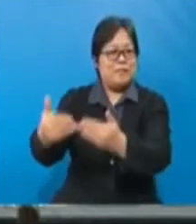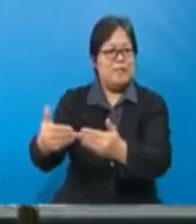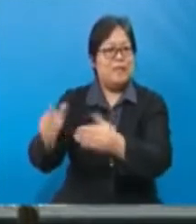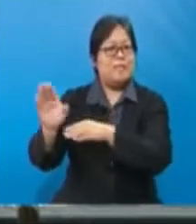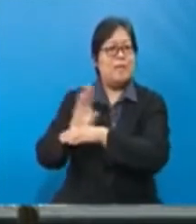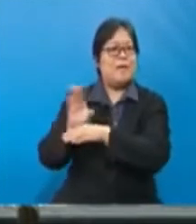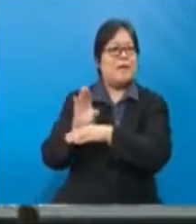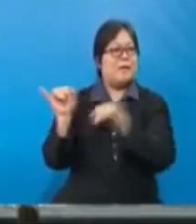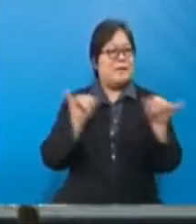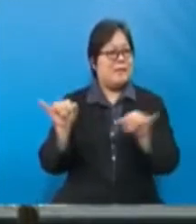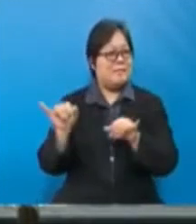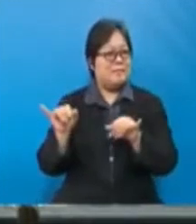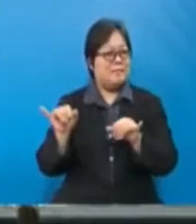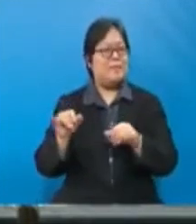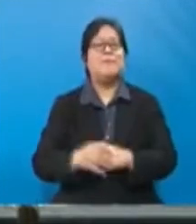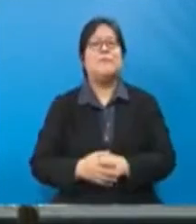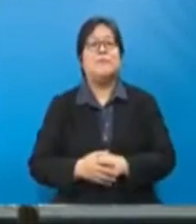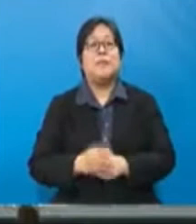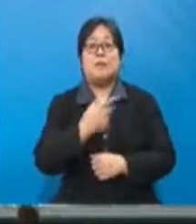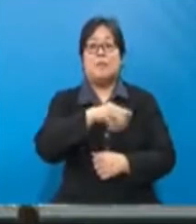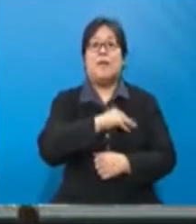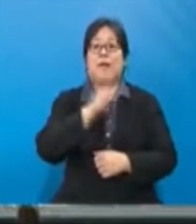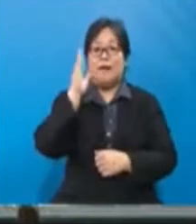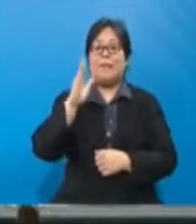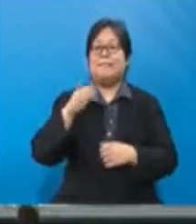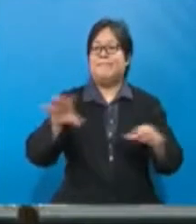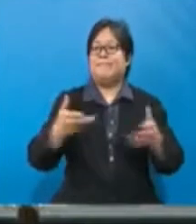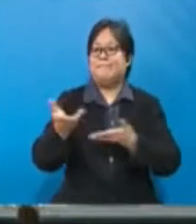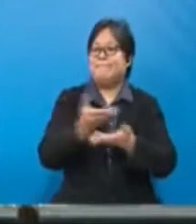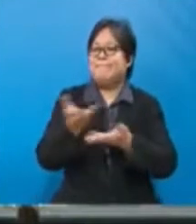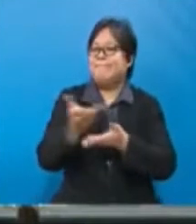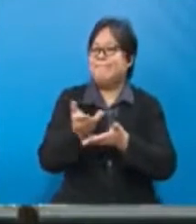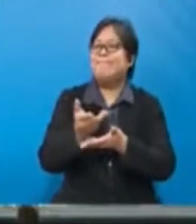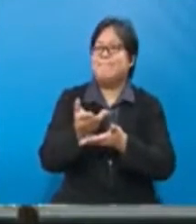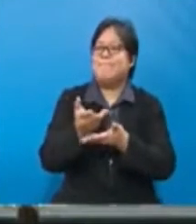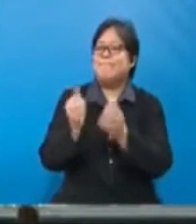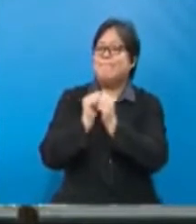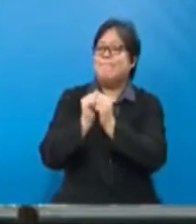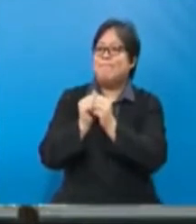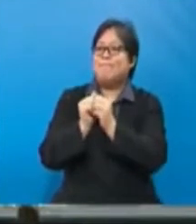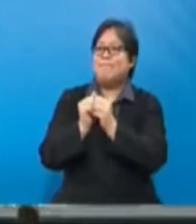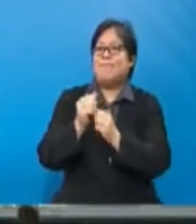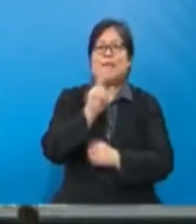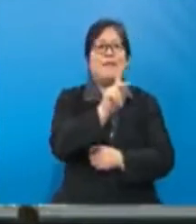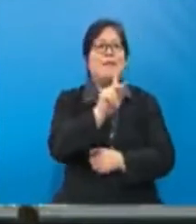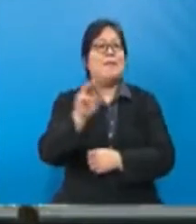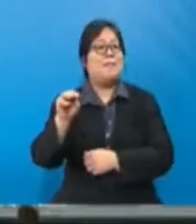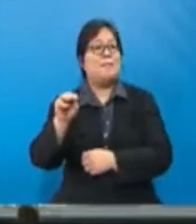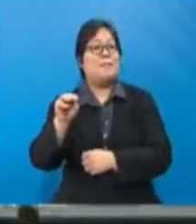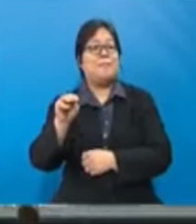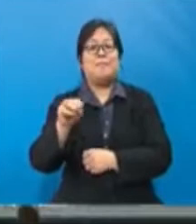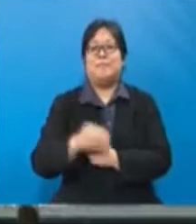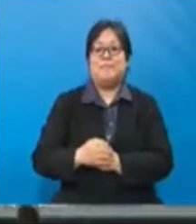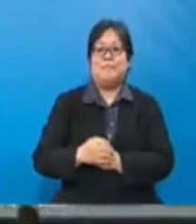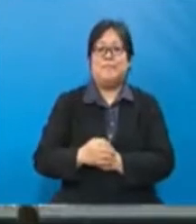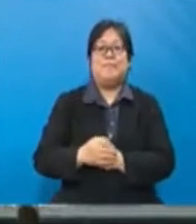meneruskan kelangsungan perniagaan mereka. Kementerian akan terus mengadakan sesi libat urus bersama Kementerian Kesehatan